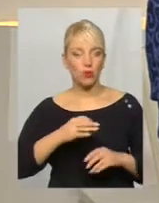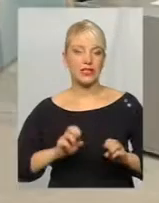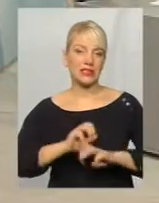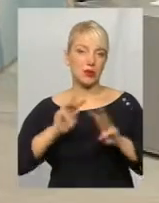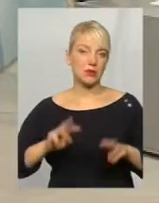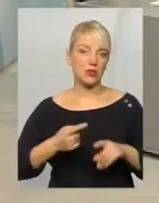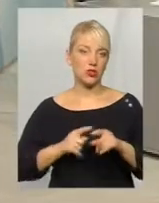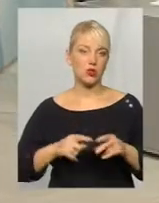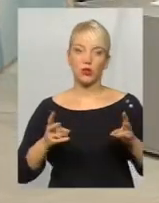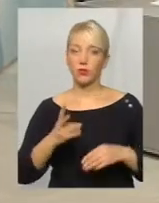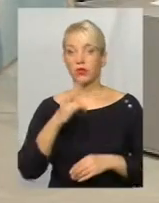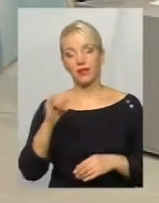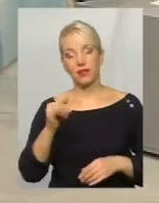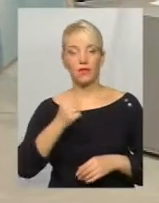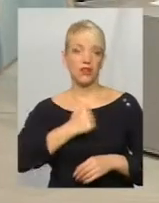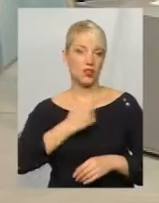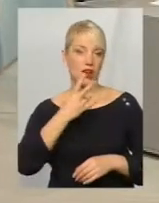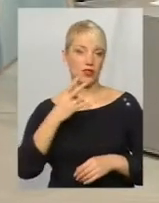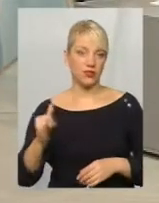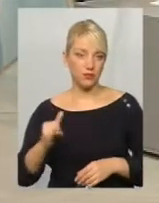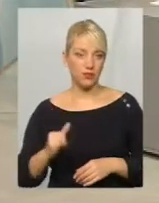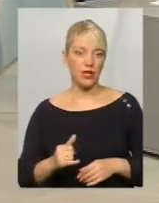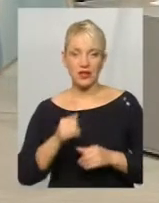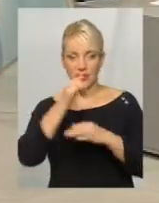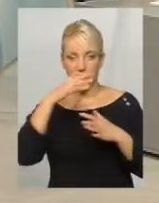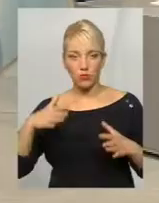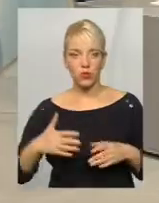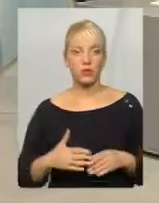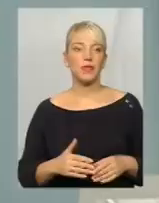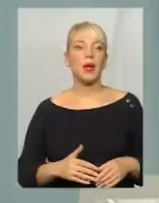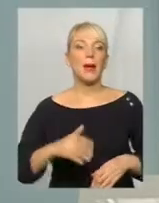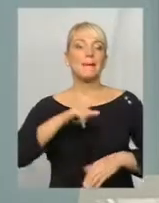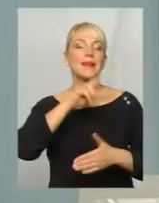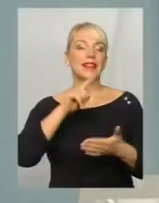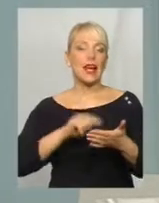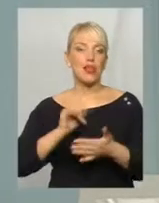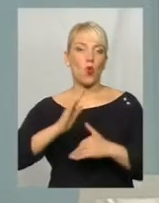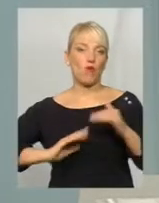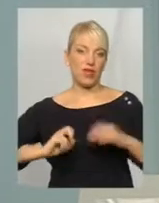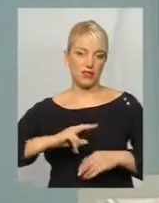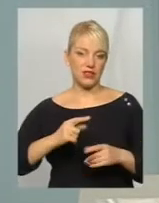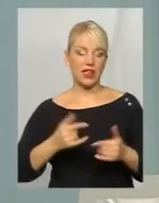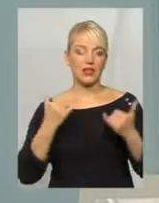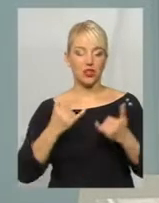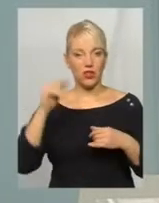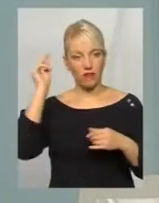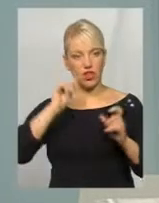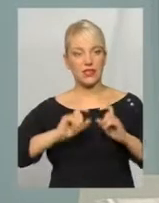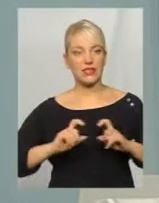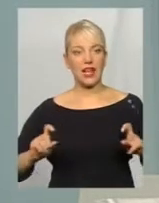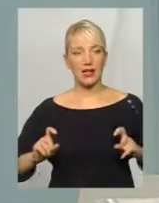цю потребу? Ні, на жаль, не зможе. Питання фахівців. На сьогодні навчальні заклади